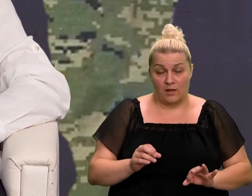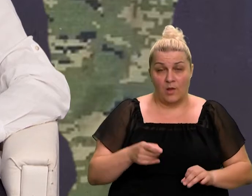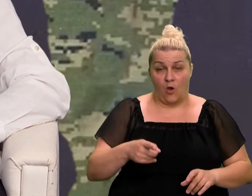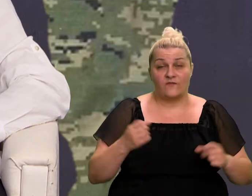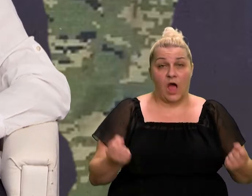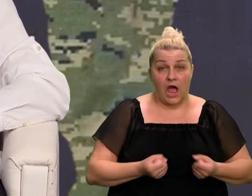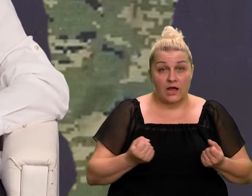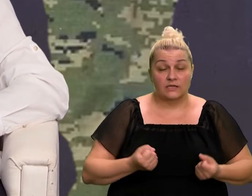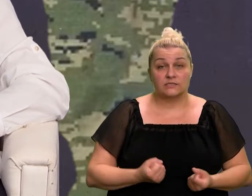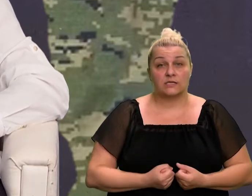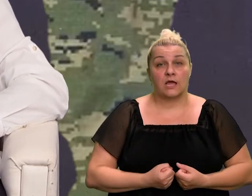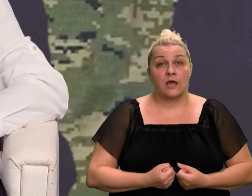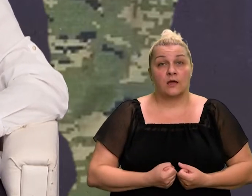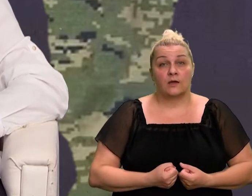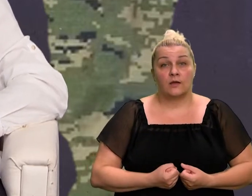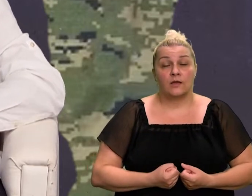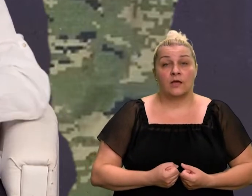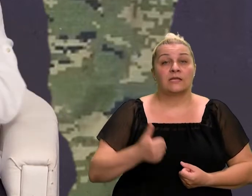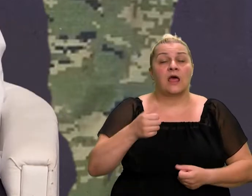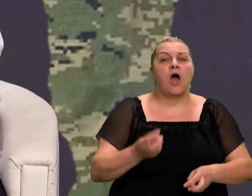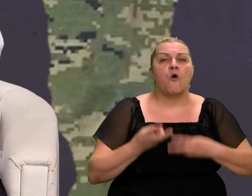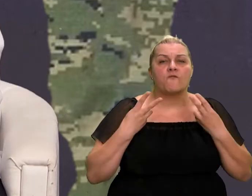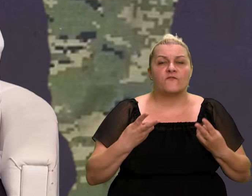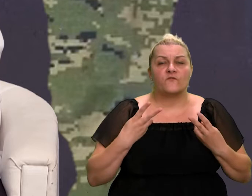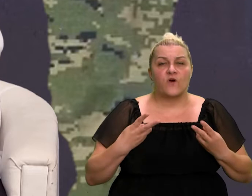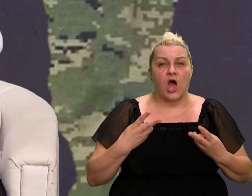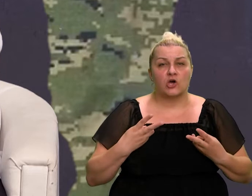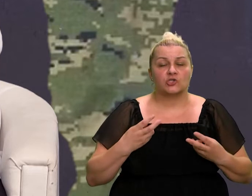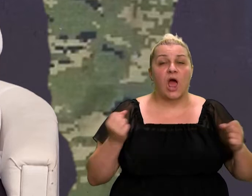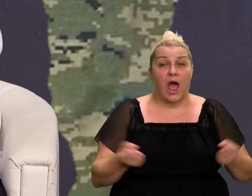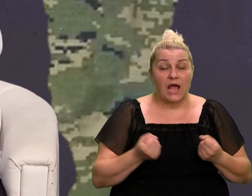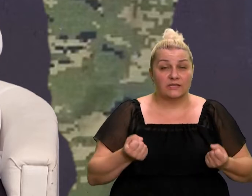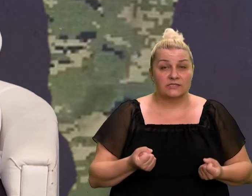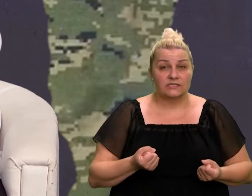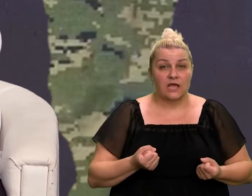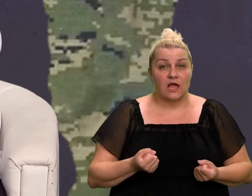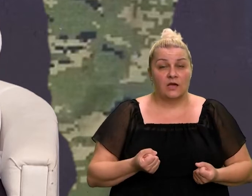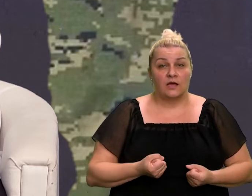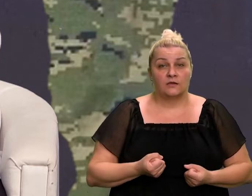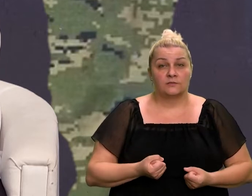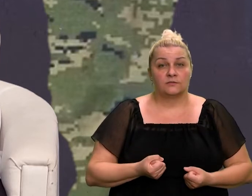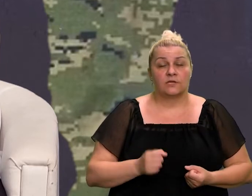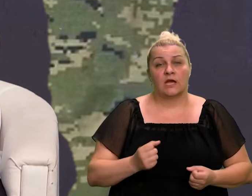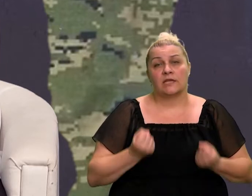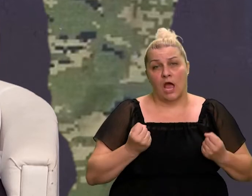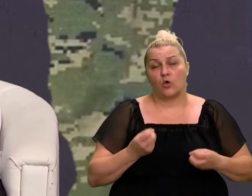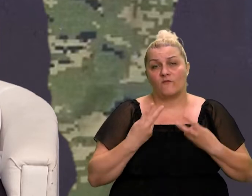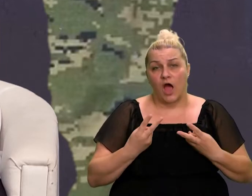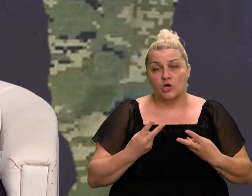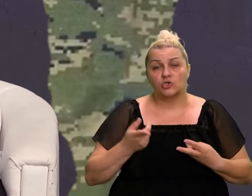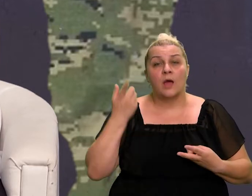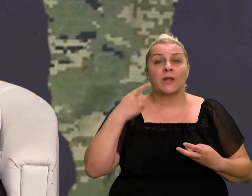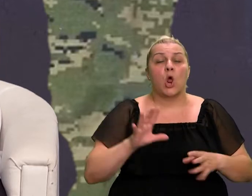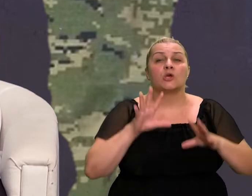jedna mala, ali poslije će se dokazati krucijalno važna, mala akcija, ali, kažem, od velikih razmjera bila je